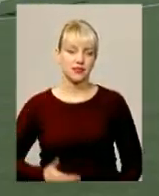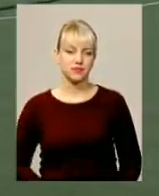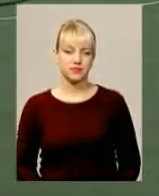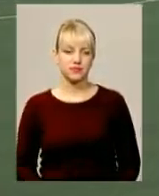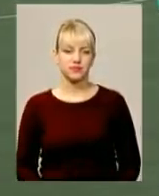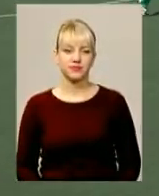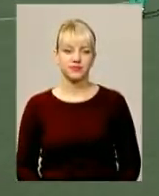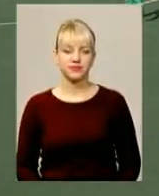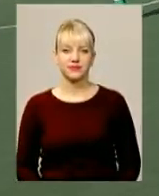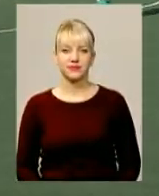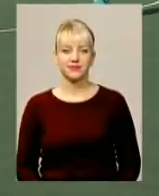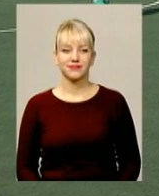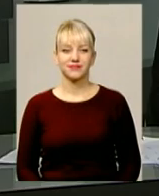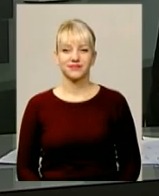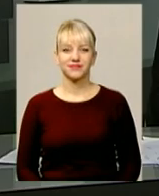Новини. Поділля. Центр.